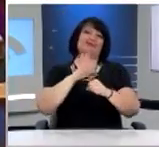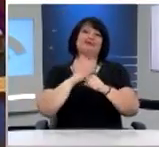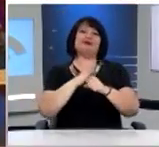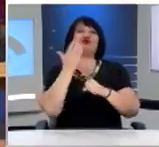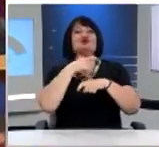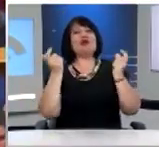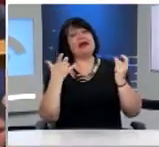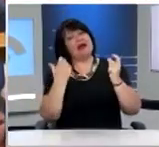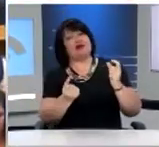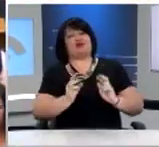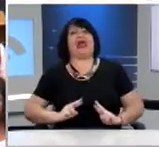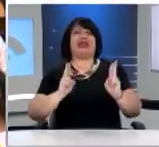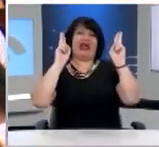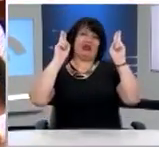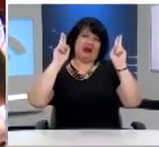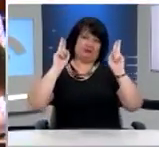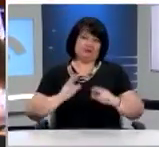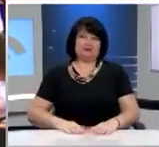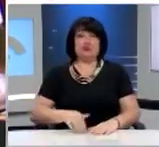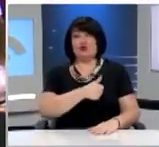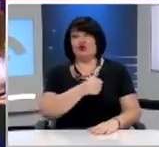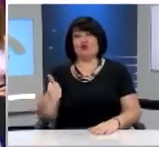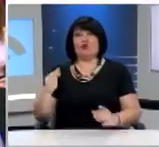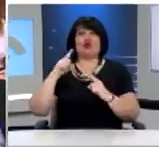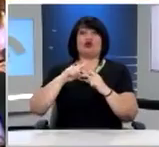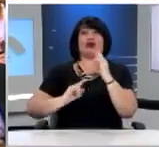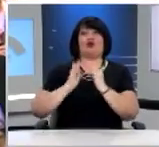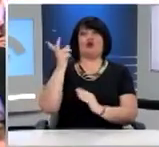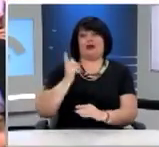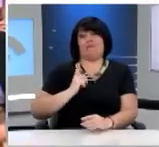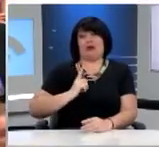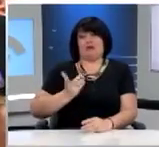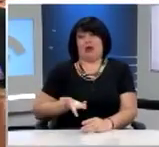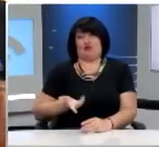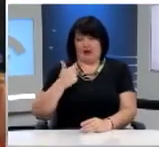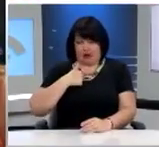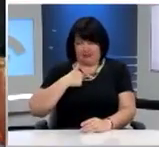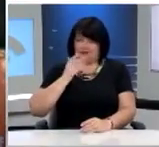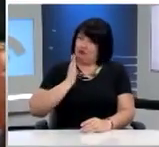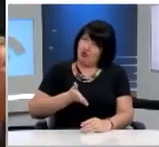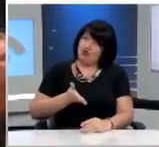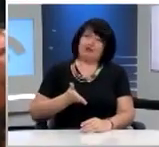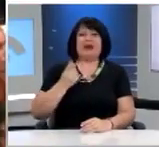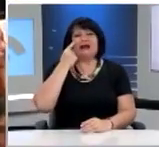υποδομών. Δεν μπορούμε όμως όλοι να τα αφήσουμε στα χέρια της τεχνολογίας. Από πλευράς μας, θα ήταν θεμητό να ακολουθήσουμε δράσεις όπως η